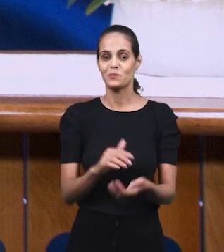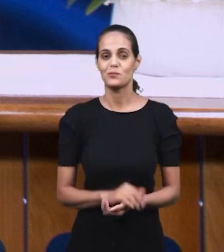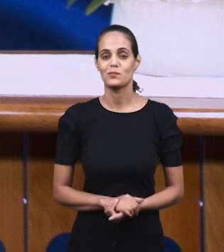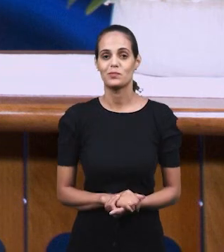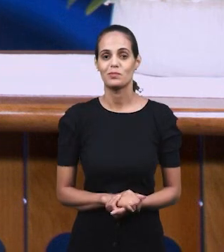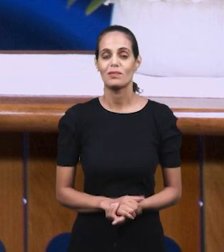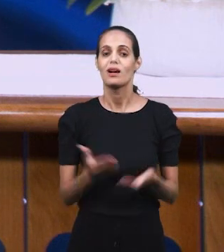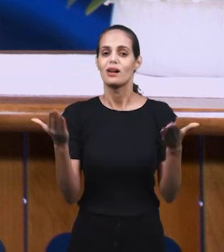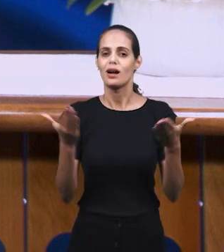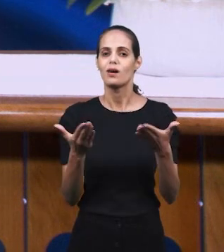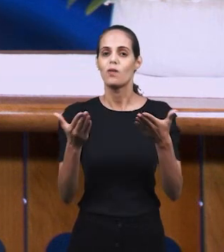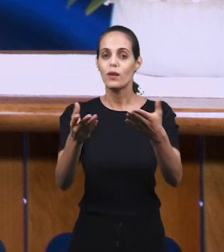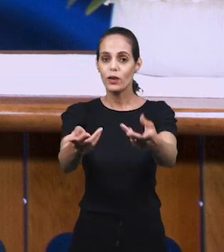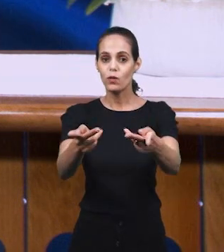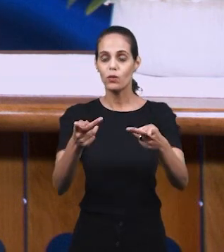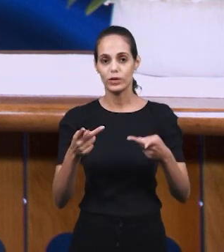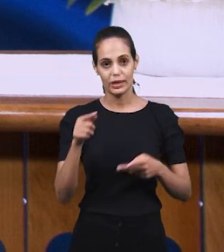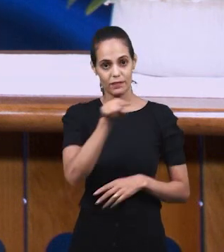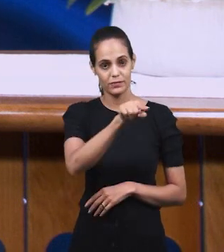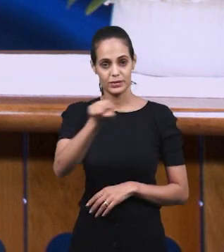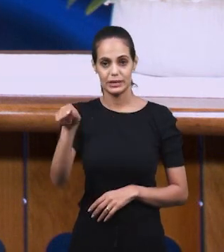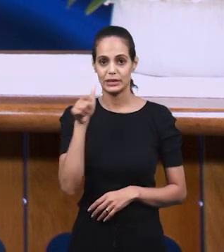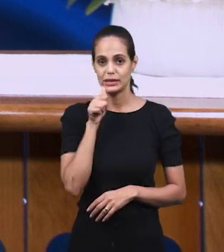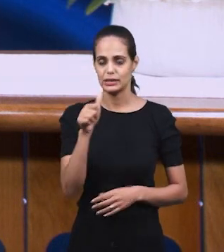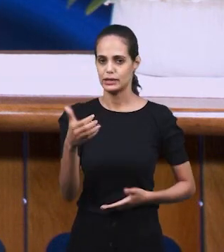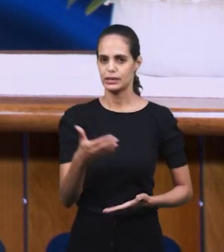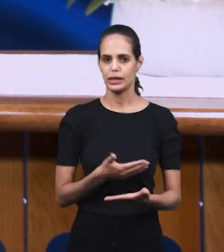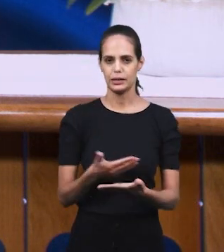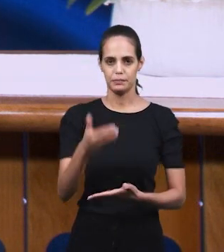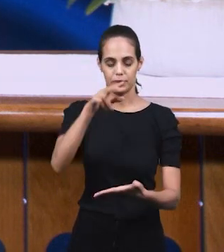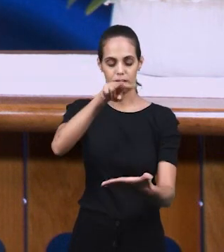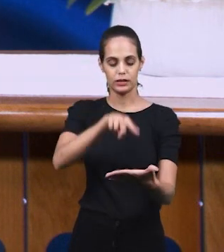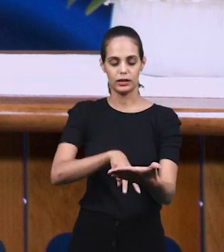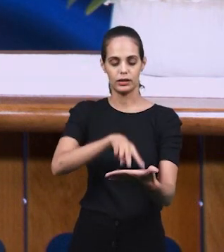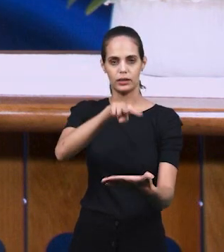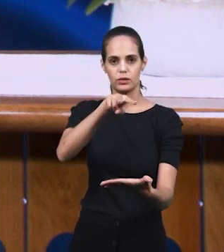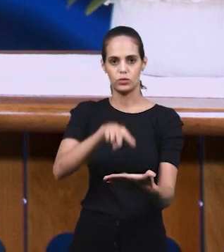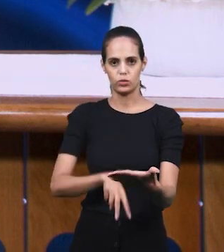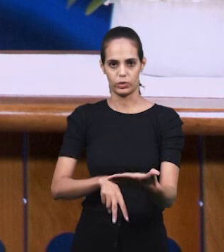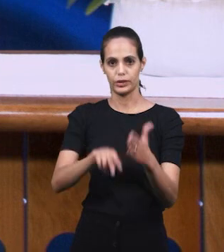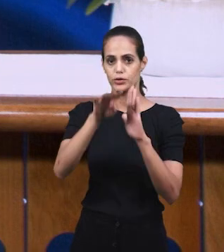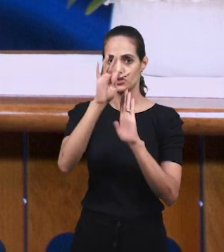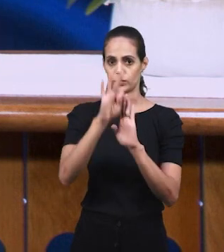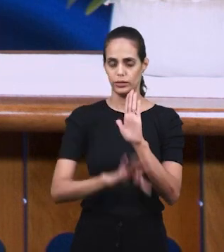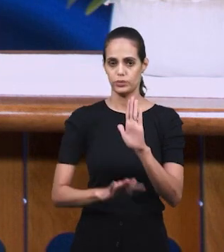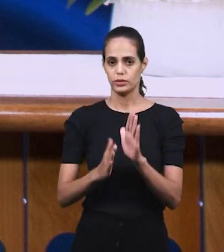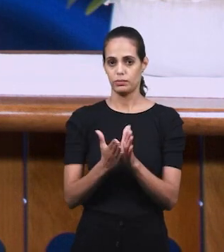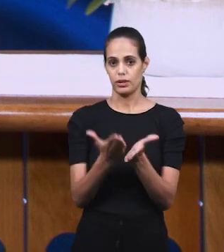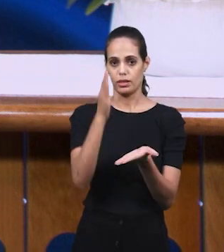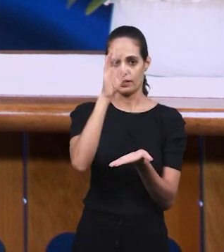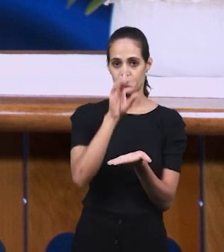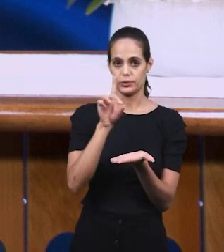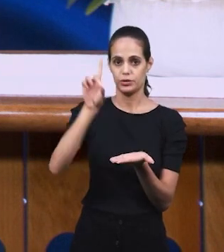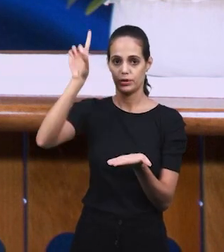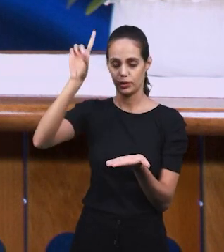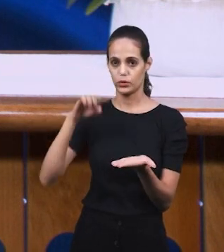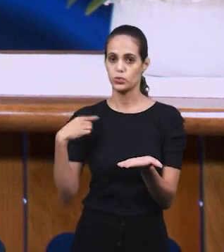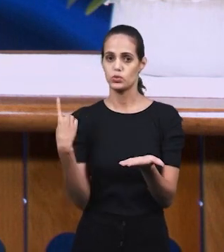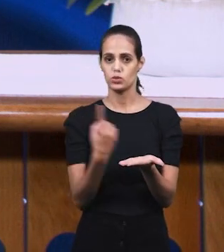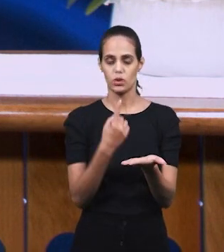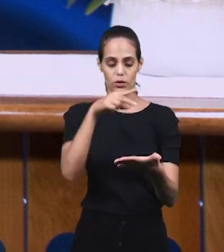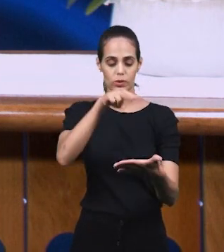нашей программы. В этот момент мы хотели бы пригласить наших сестер. Давайте прочтем Слово